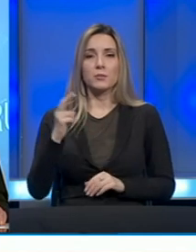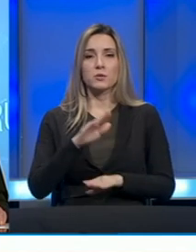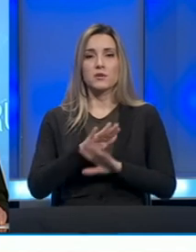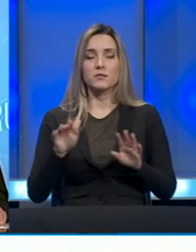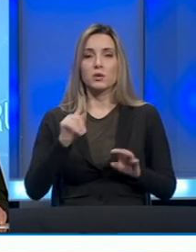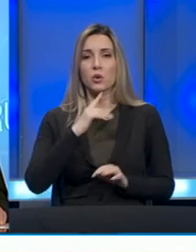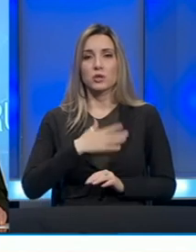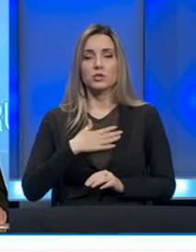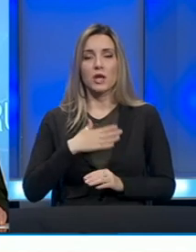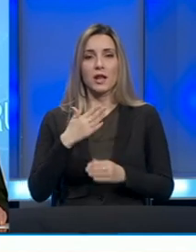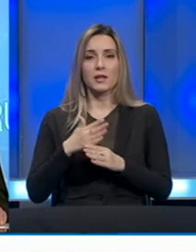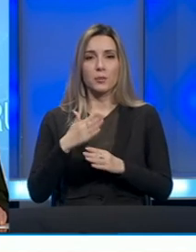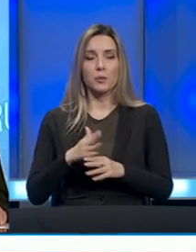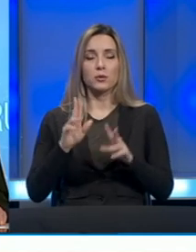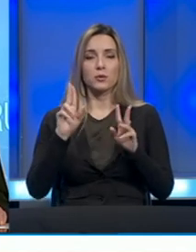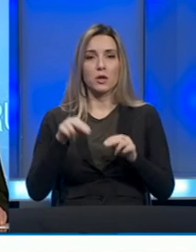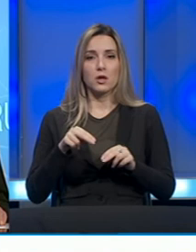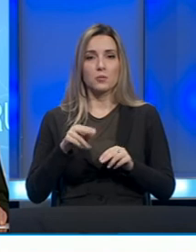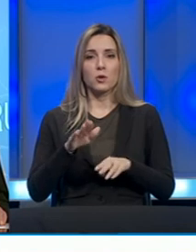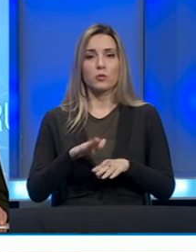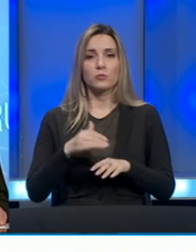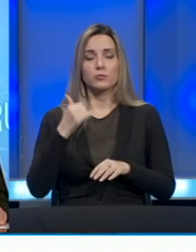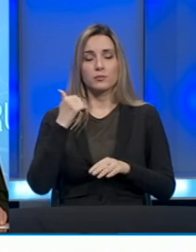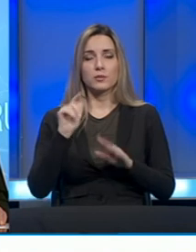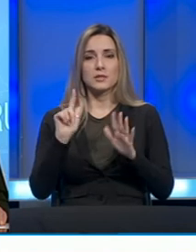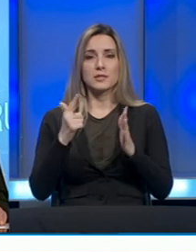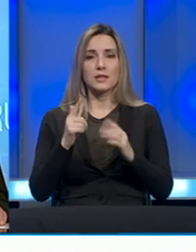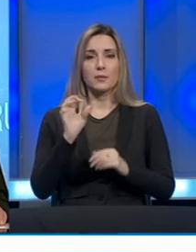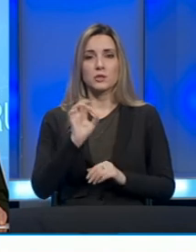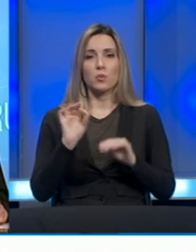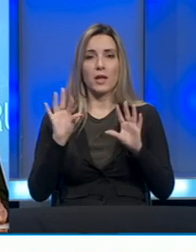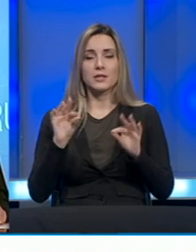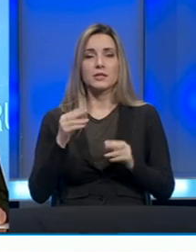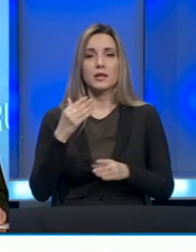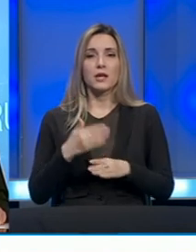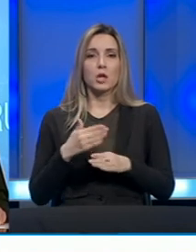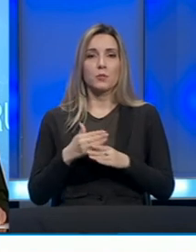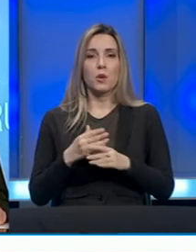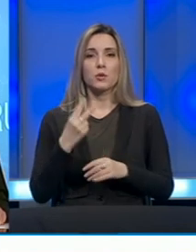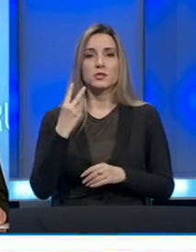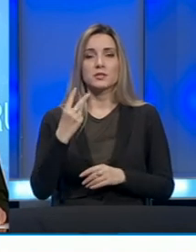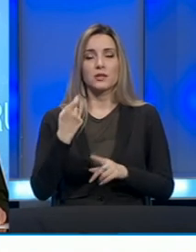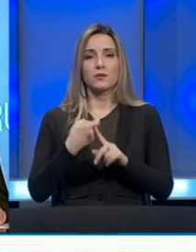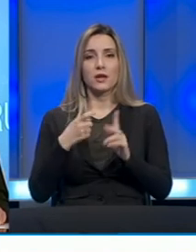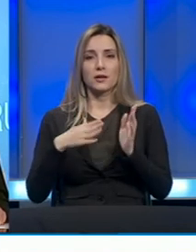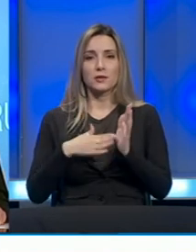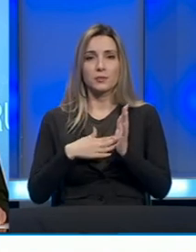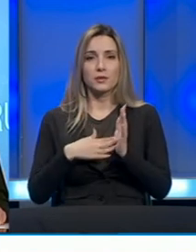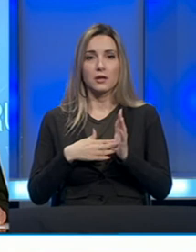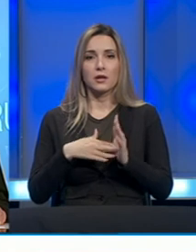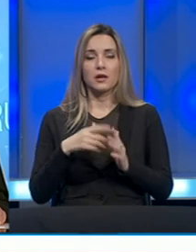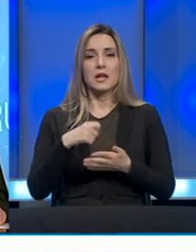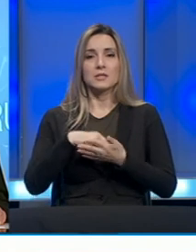koji žele da pomognu mogu ukrenuti broj 17.0.10 i pomoći sa dvije konvertibilne marke na jedan